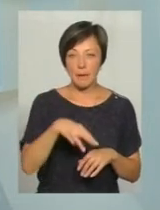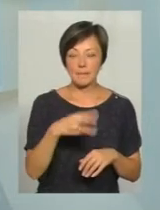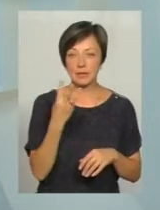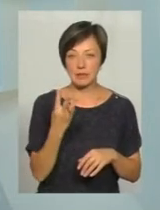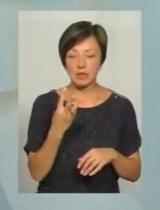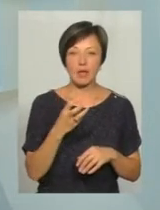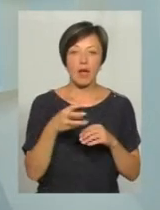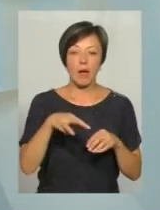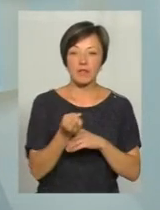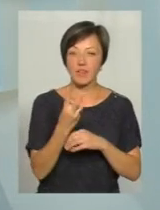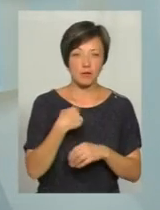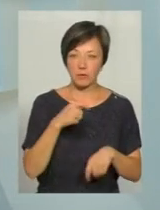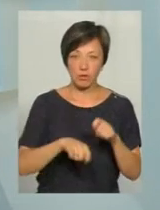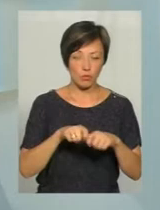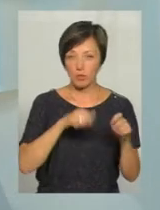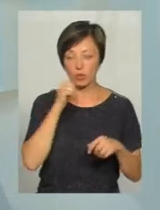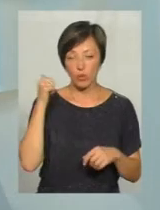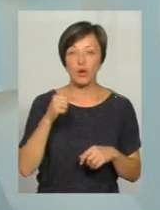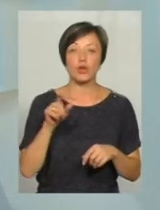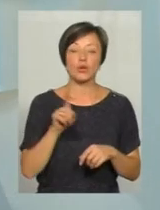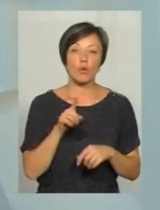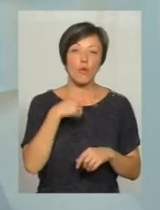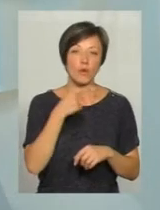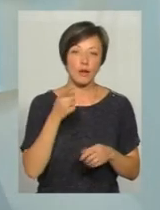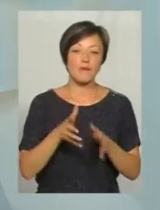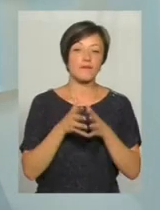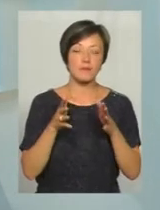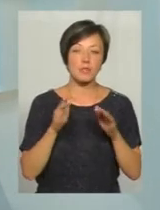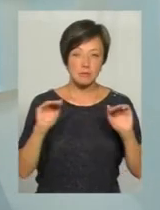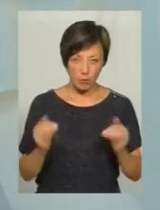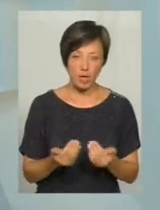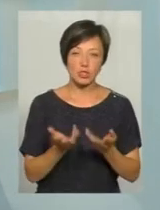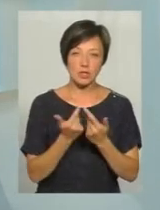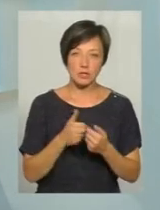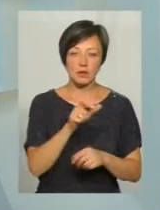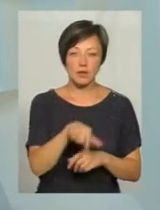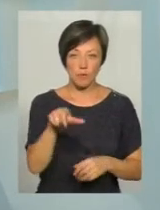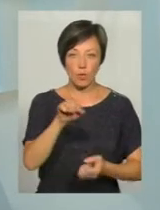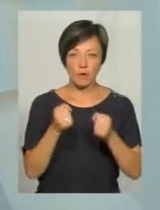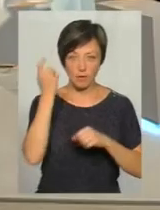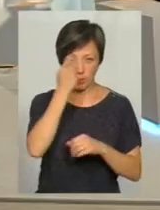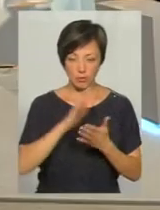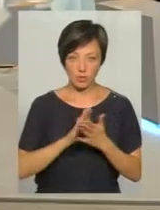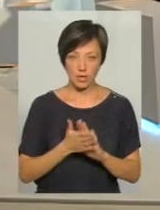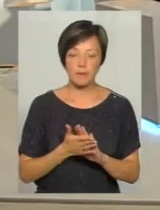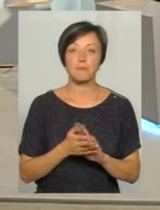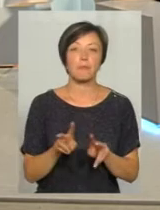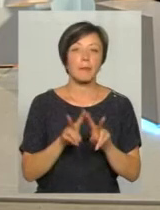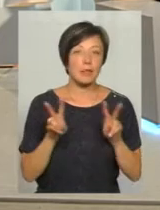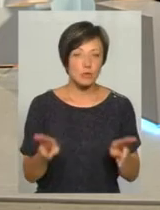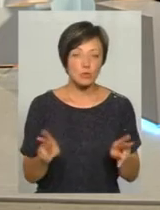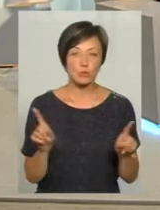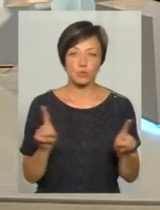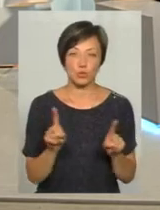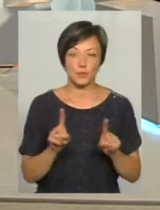була не під нашим контролем, то можемо говорити про велике зменшення кількості водій, що керують на підпитку. Аналогічно, якщо